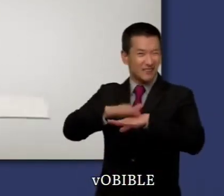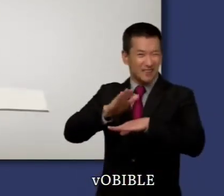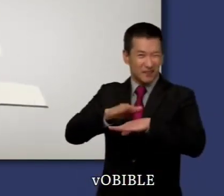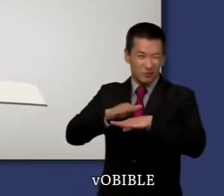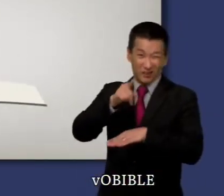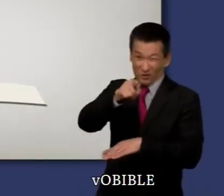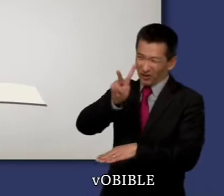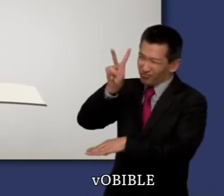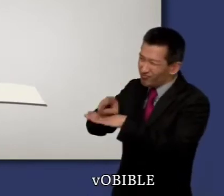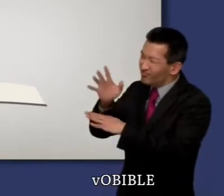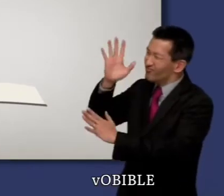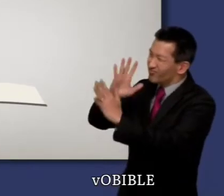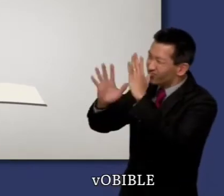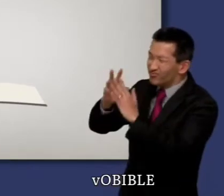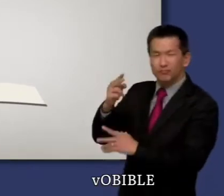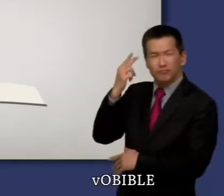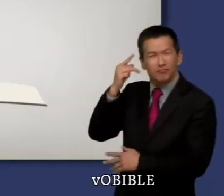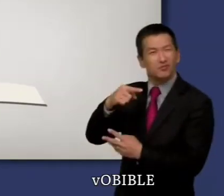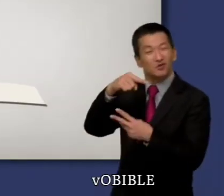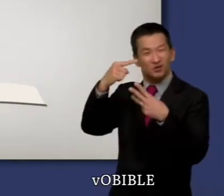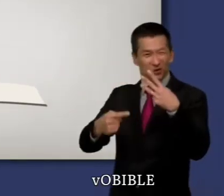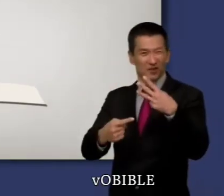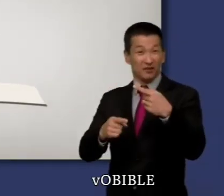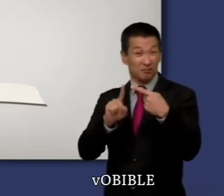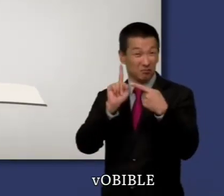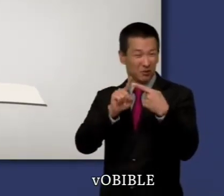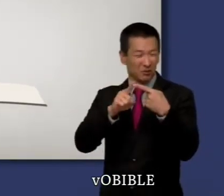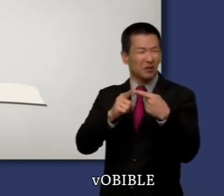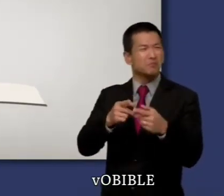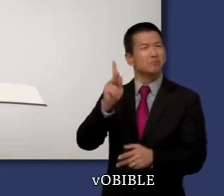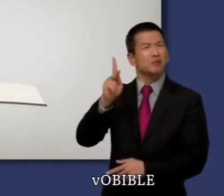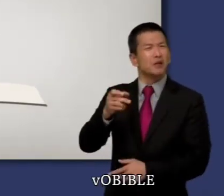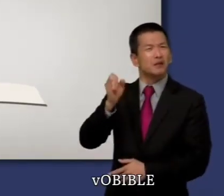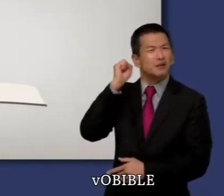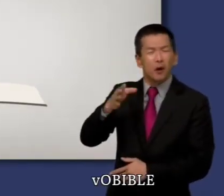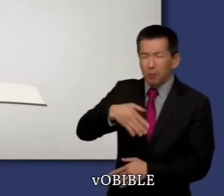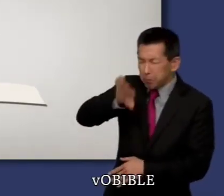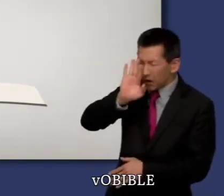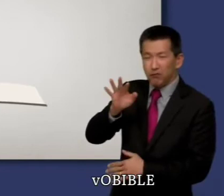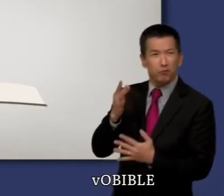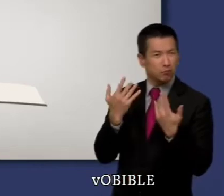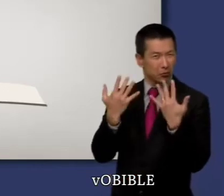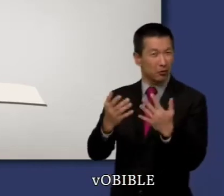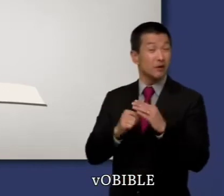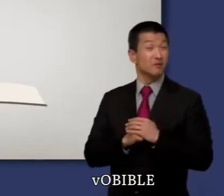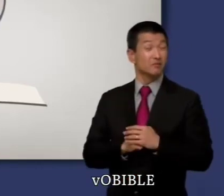Au cours de votre lecture de 1 Samuel, notez comment Élie et Saül ont attiré sur eux le déshonneur.